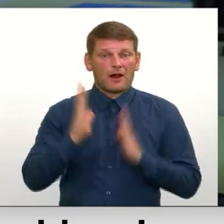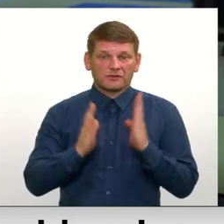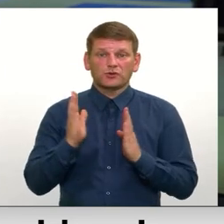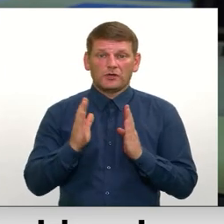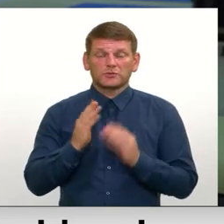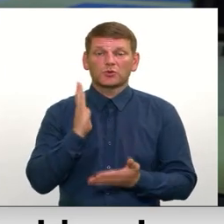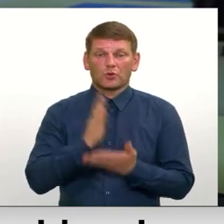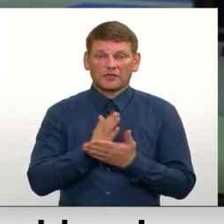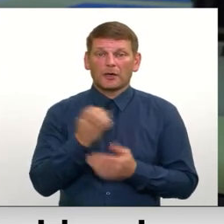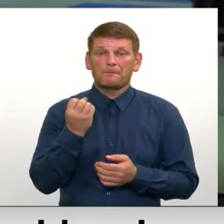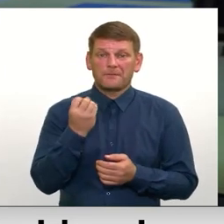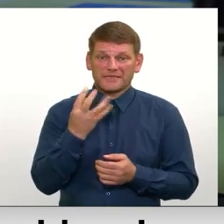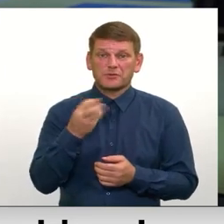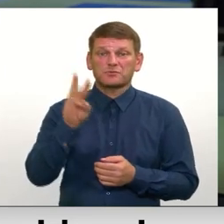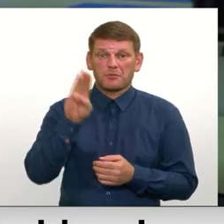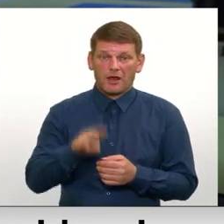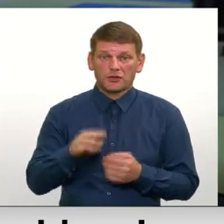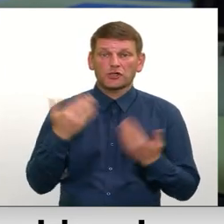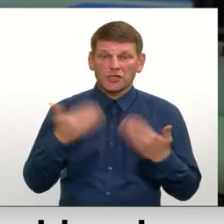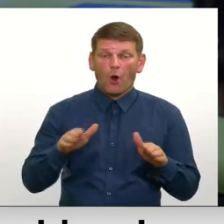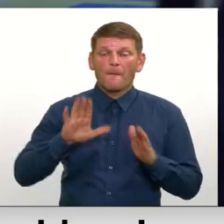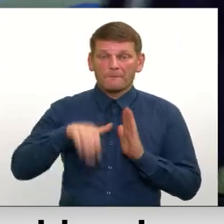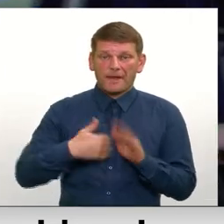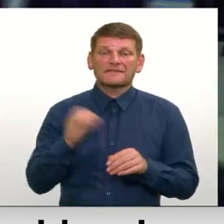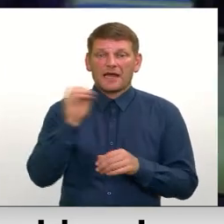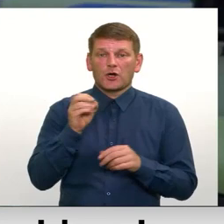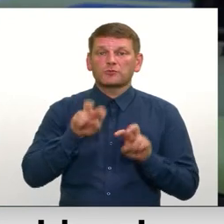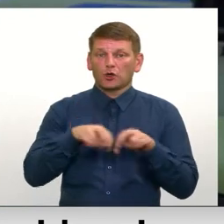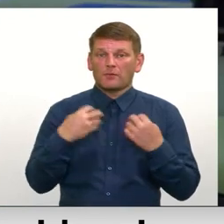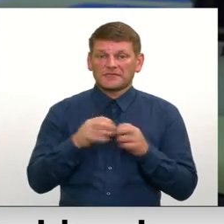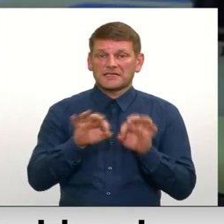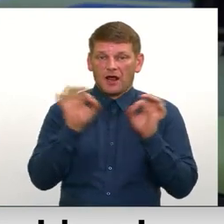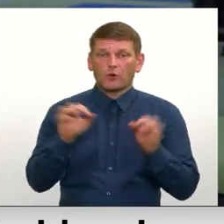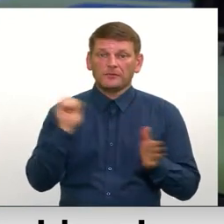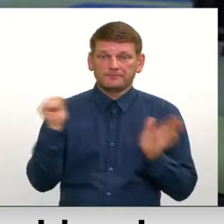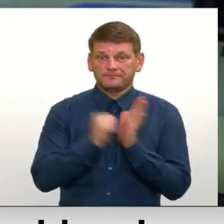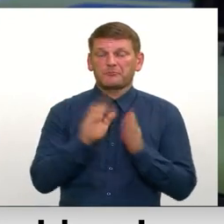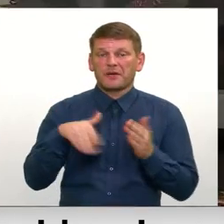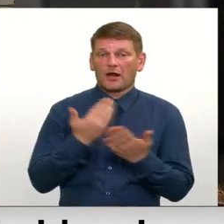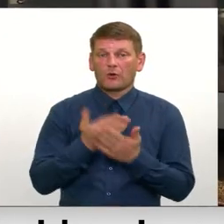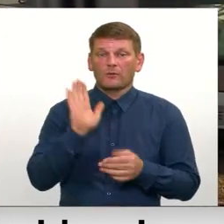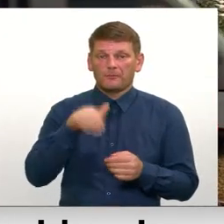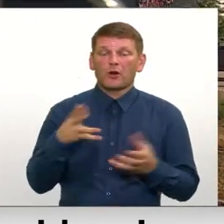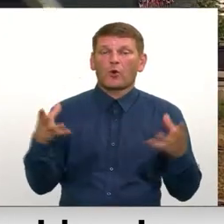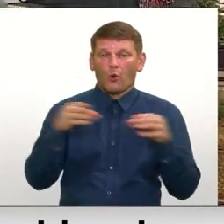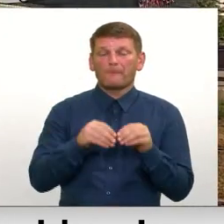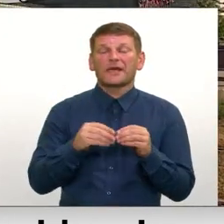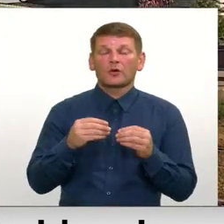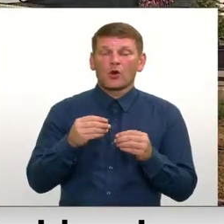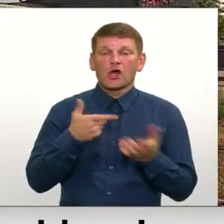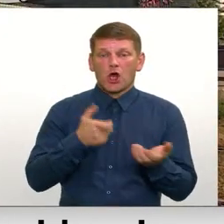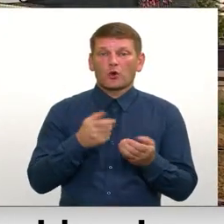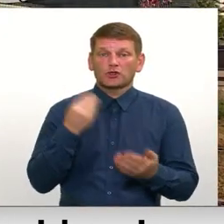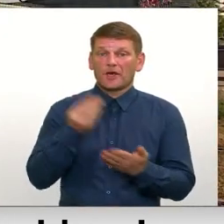notiek 15 mēnešus jau pēc Eiropas komisijas sākotnējā publicētā priešlikuma par kopīgu ieroču iepirkšanu.